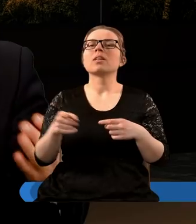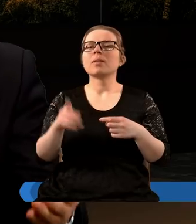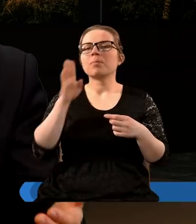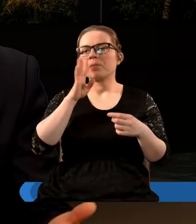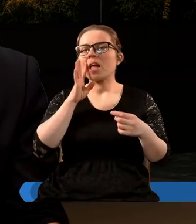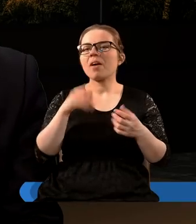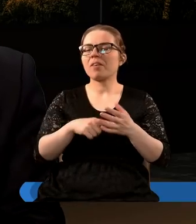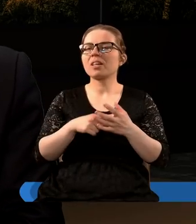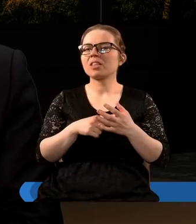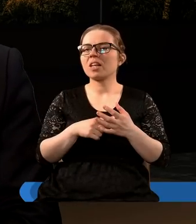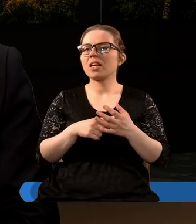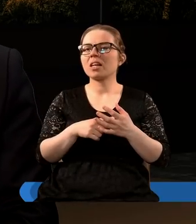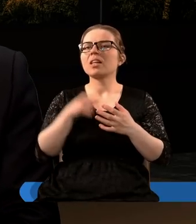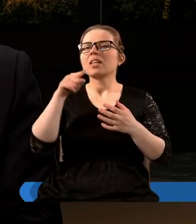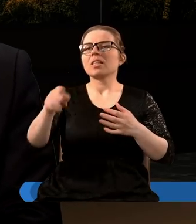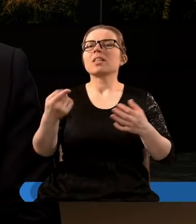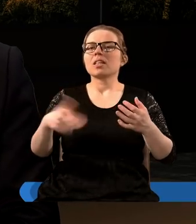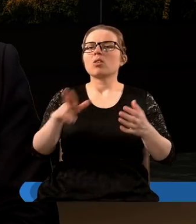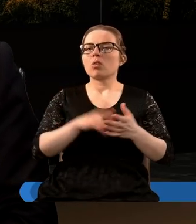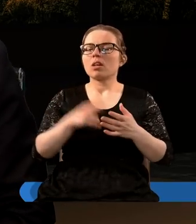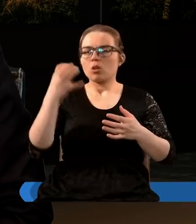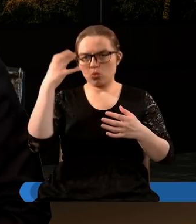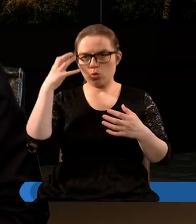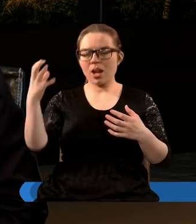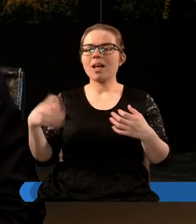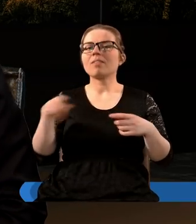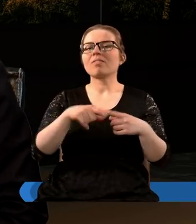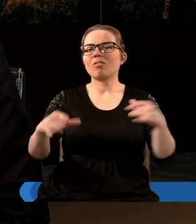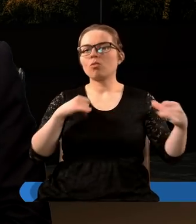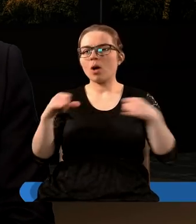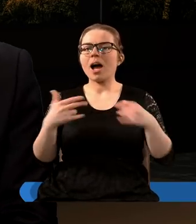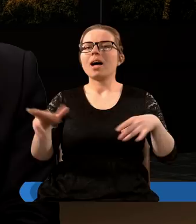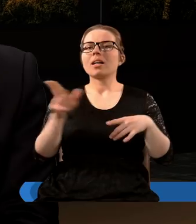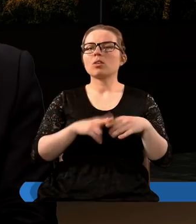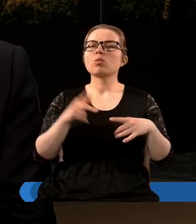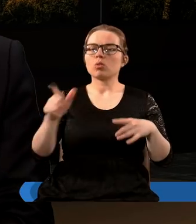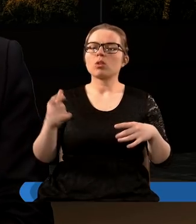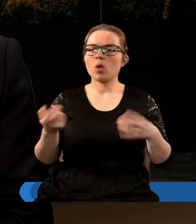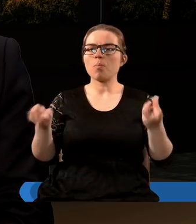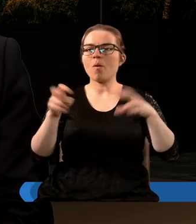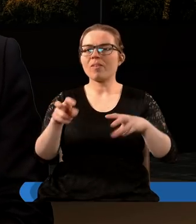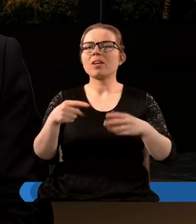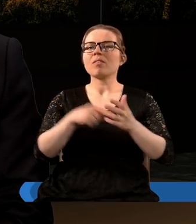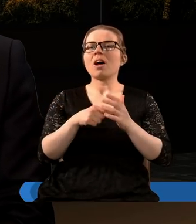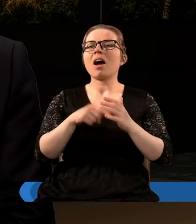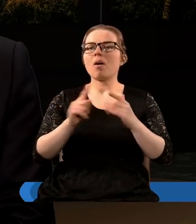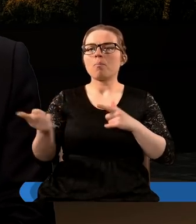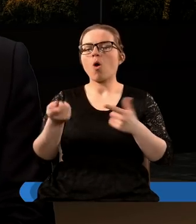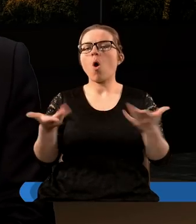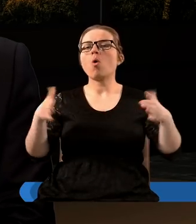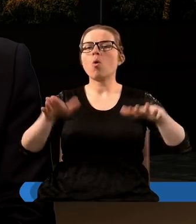spadkobiercami właśnie tych królestych władców którzy powstali po